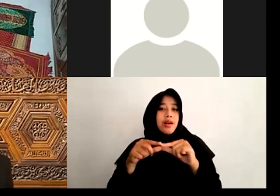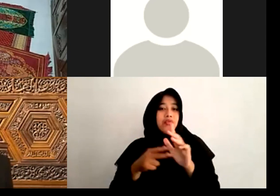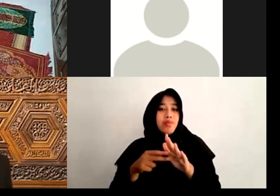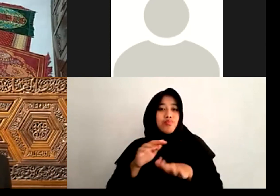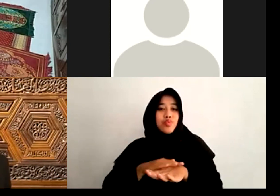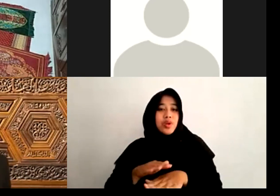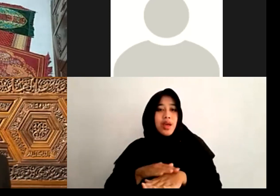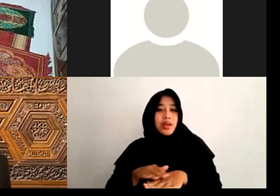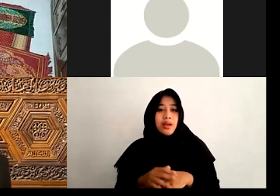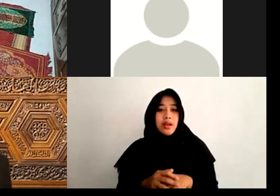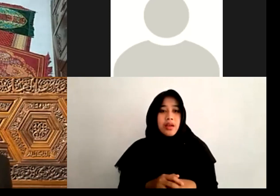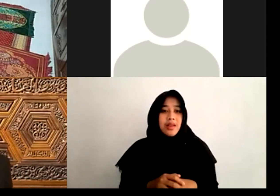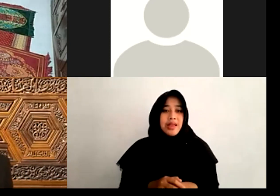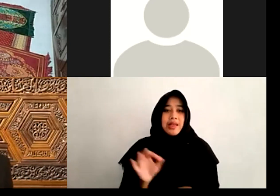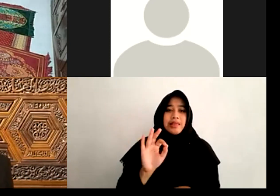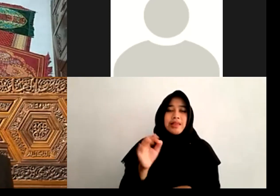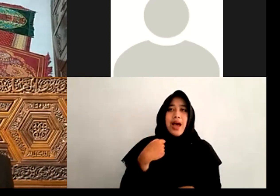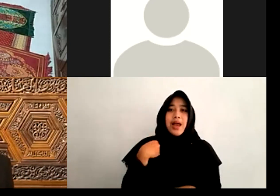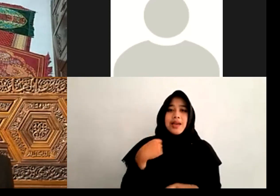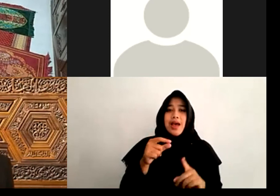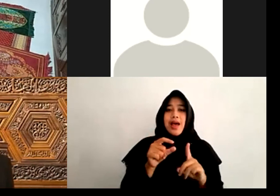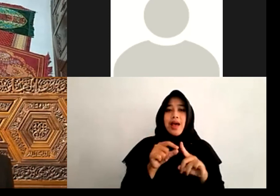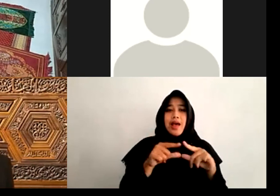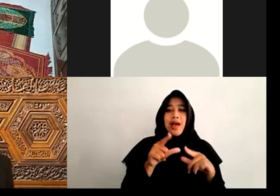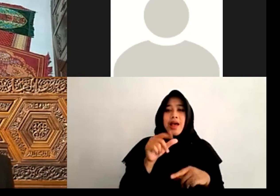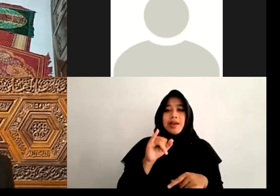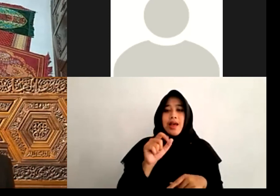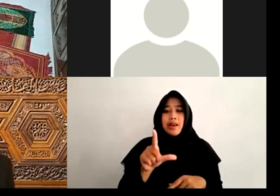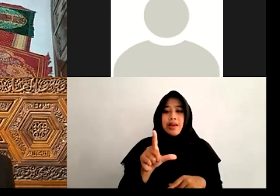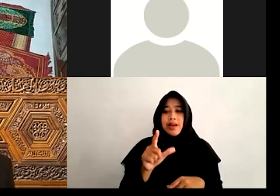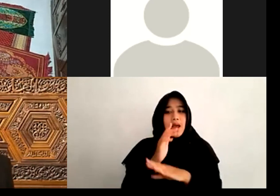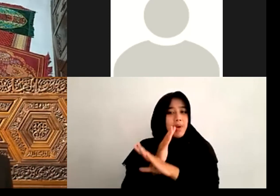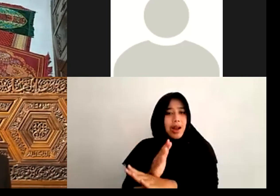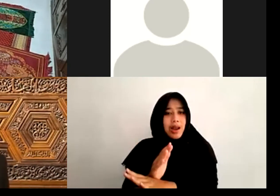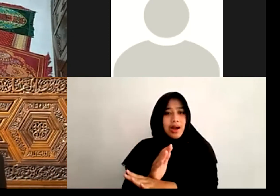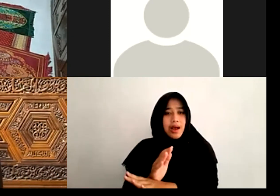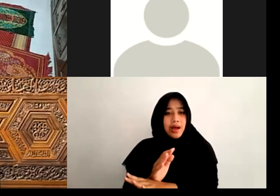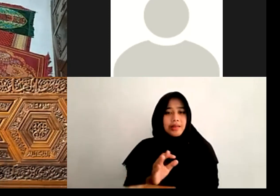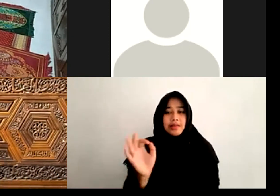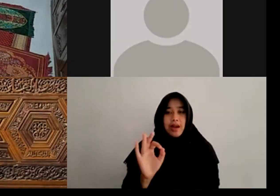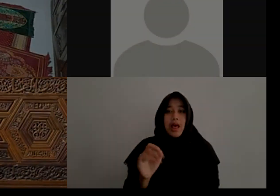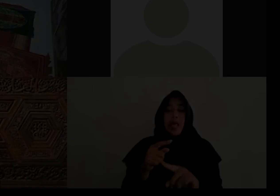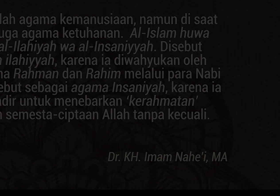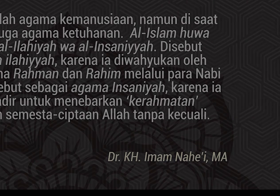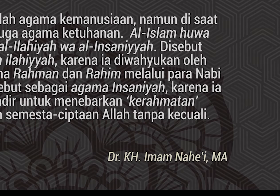Senyampang Tidak Ada Dalil Yang Terang Benderang Melarang Itu Selalu Ada Ruang Perbedaan Itu